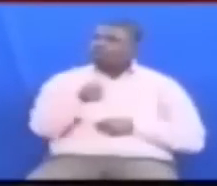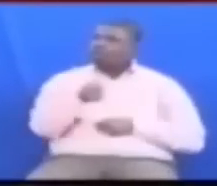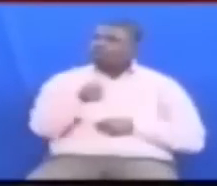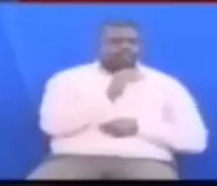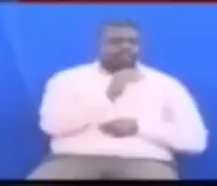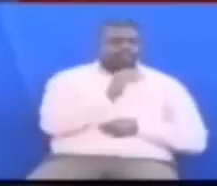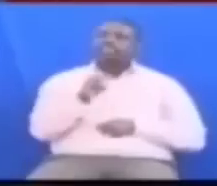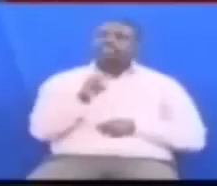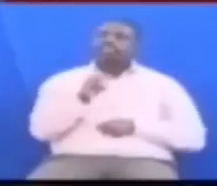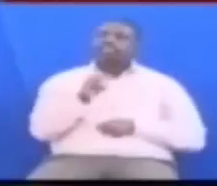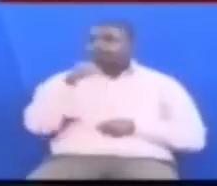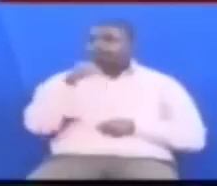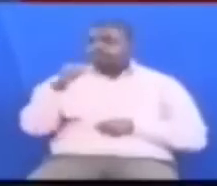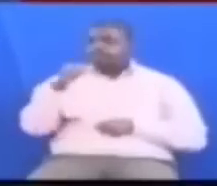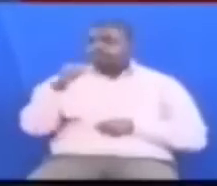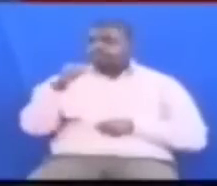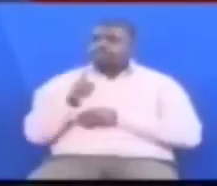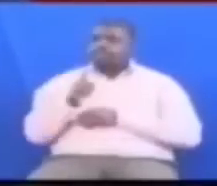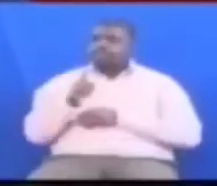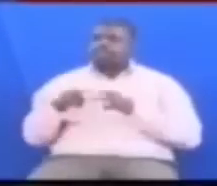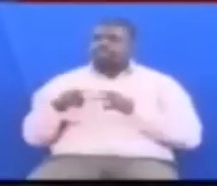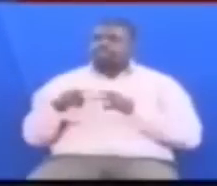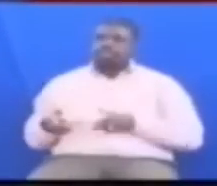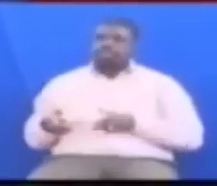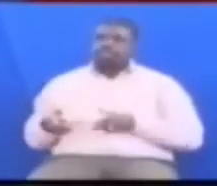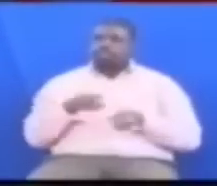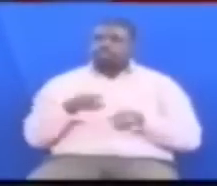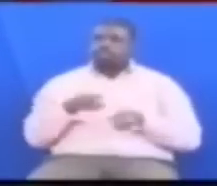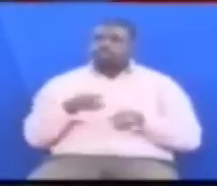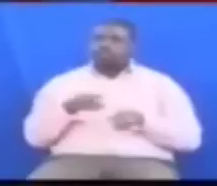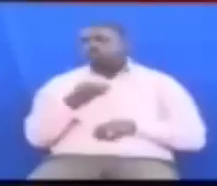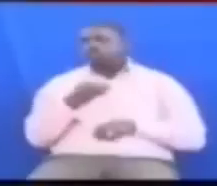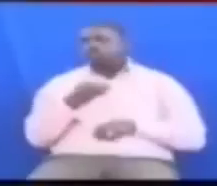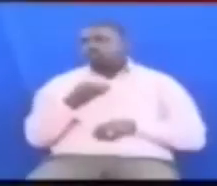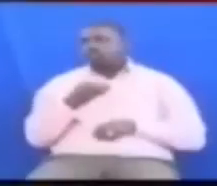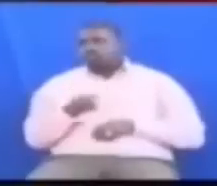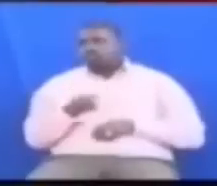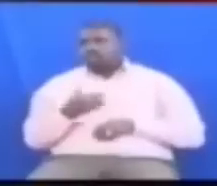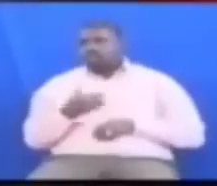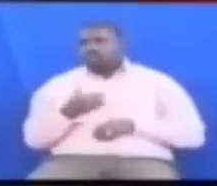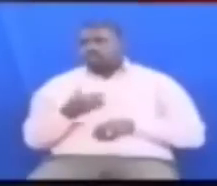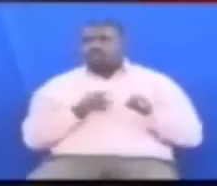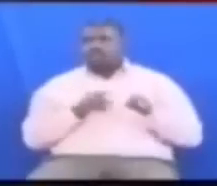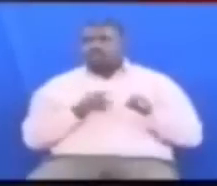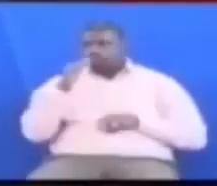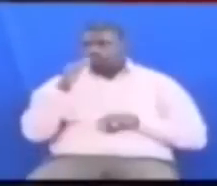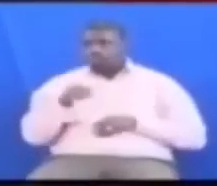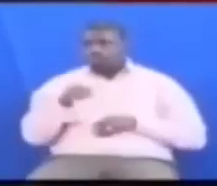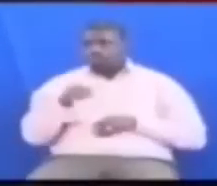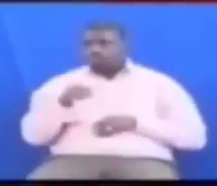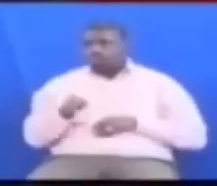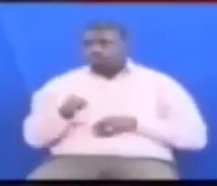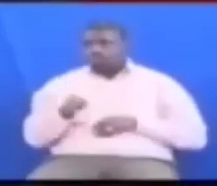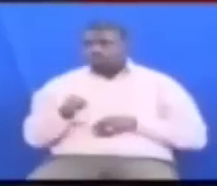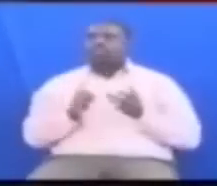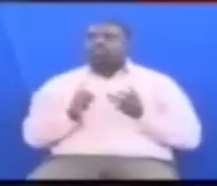Kinaleta polisi ndani Yamba sanduku Na wakawambia kwa mbabana Tunatutaka hapa sisi kama polisi Sisi ndiyo tunawahisabu